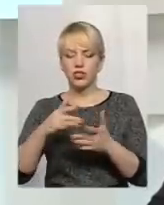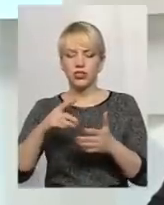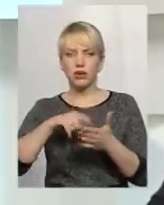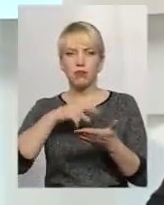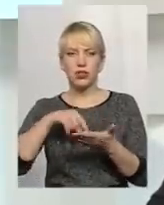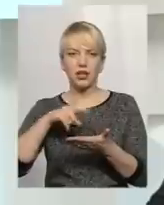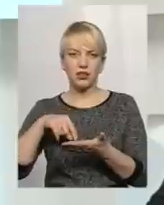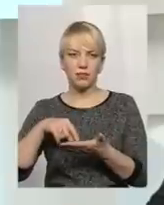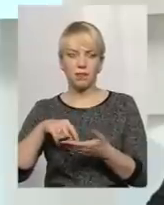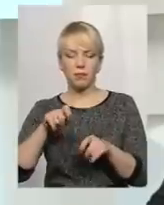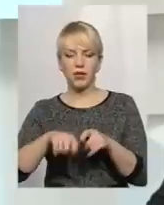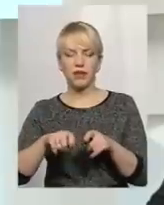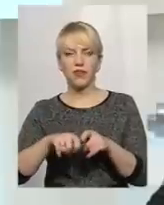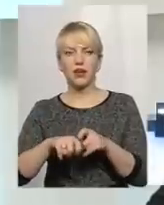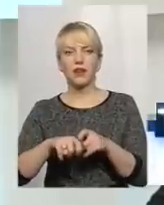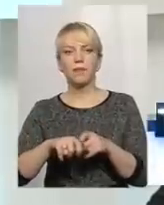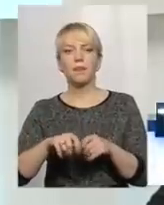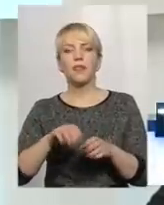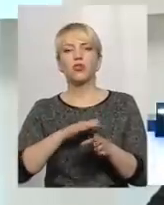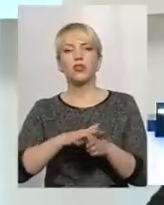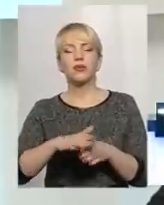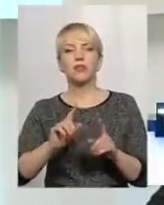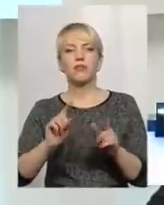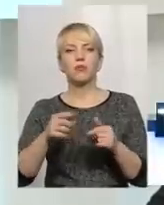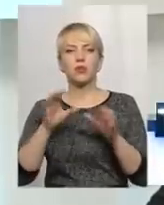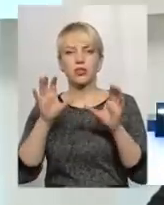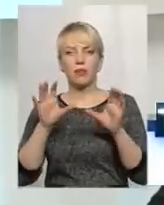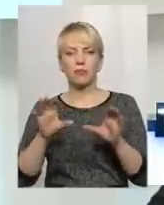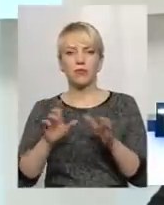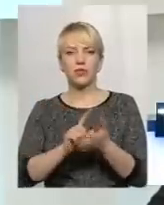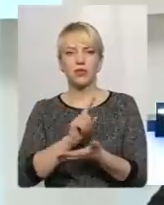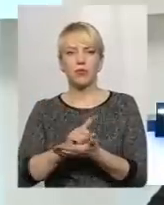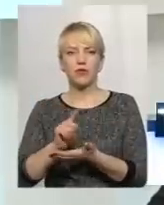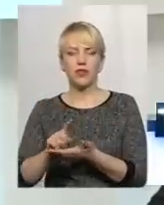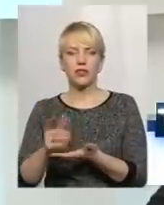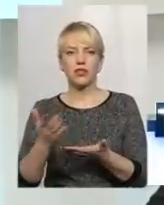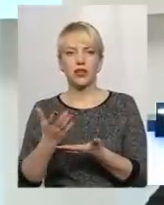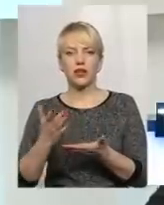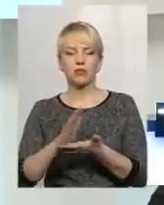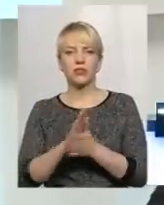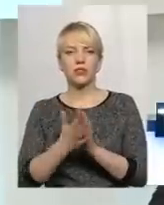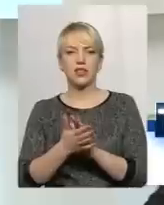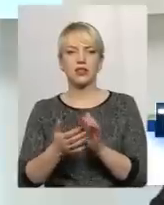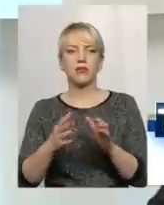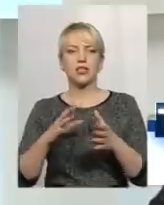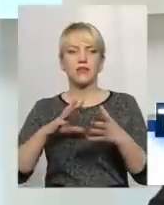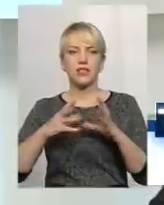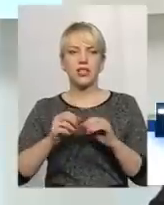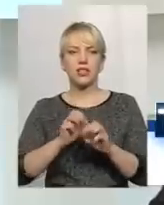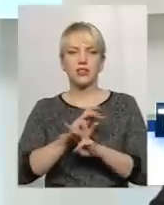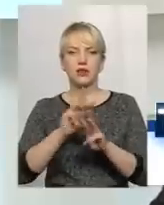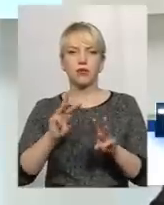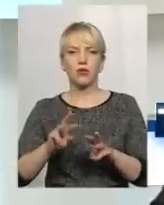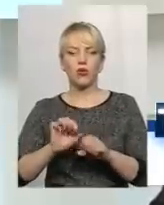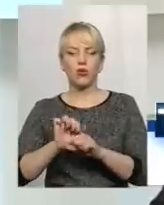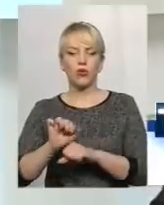перевіряє дотримання вимог охоронного зобов'язання і яким станом забезпечується охорона